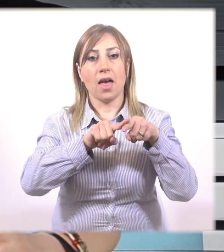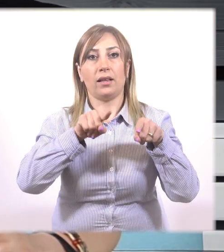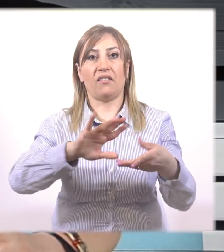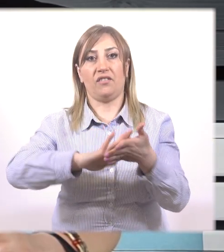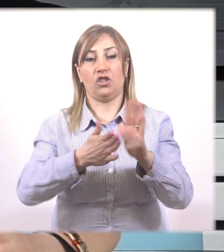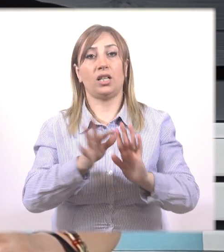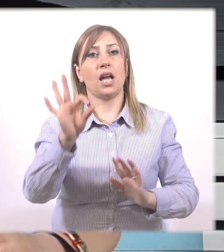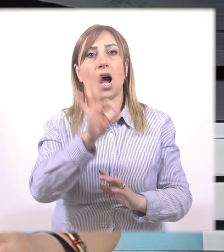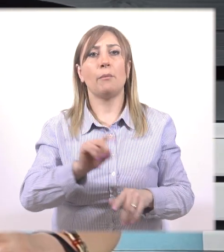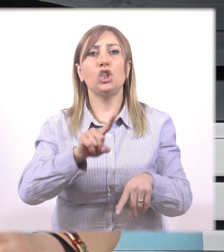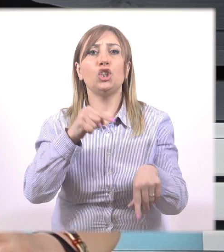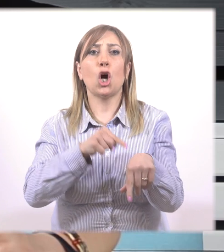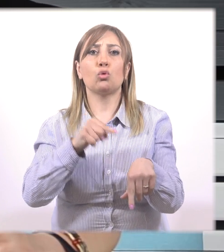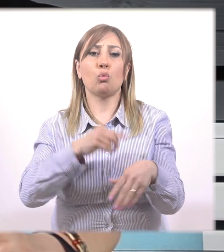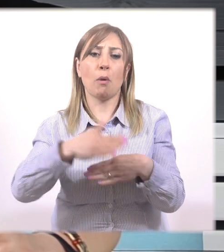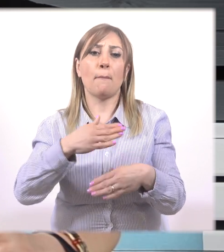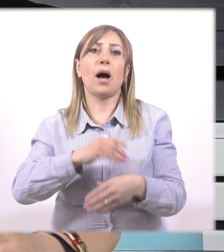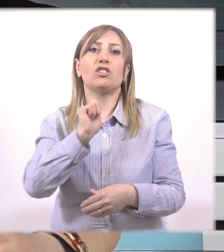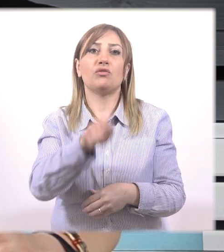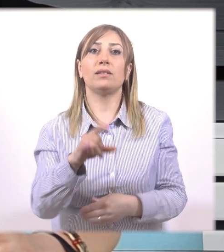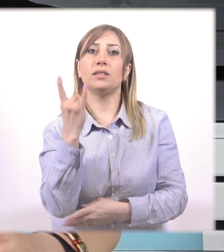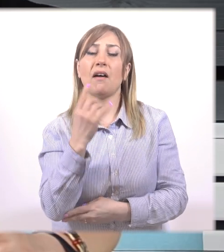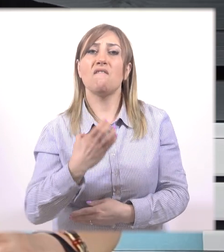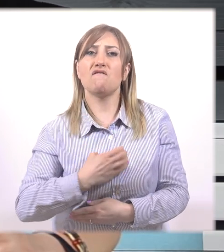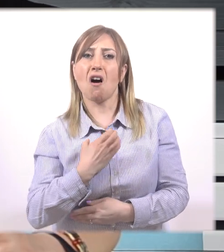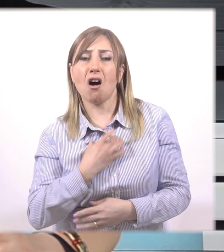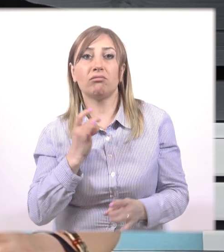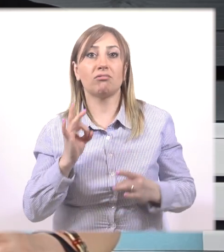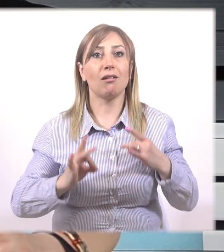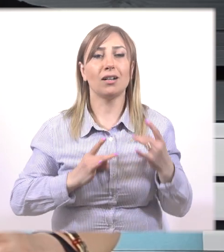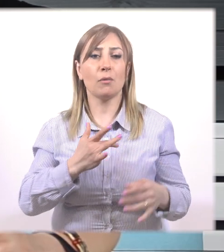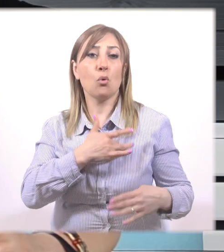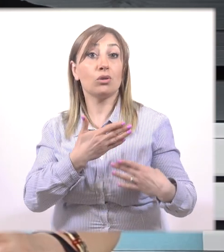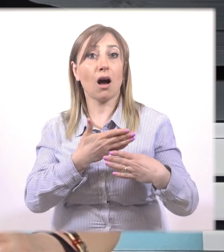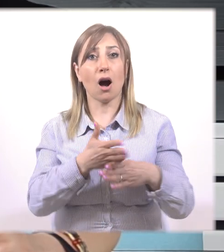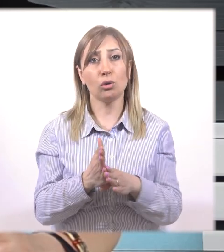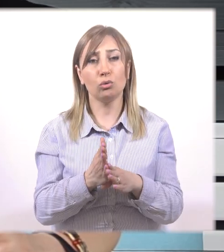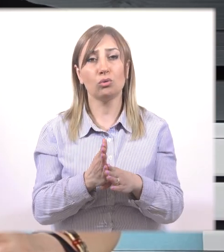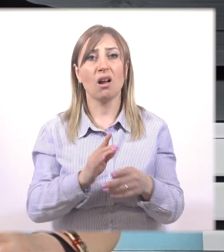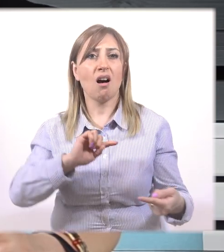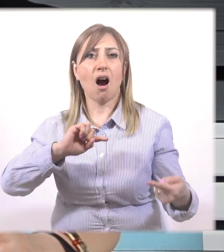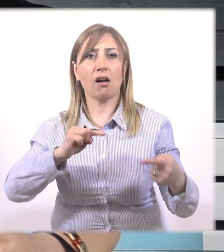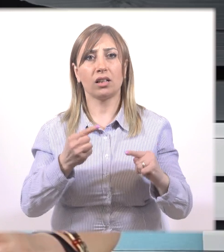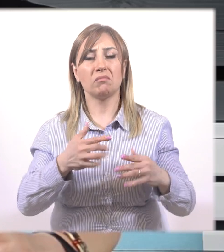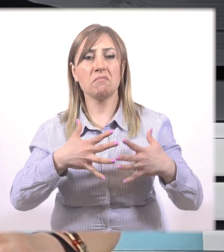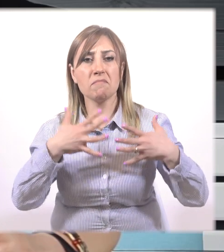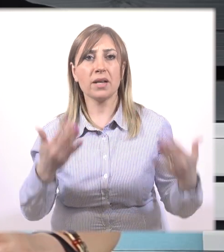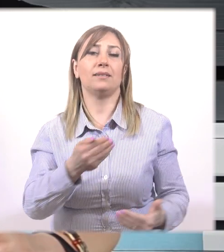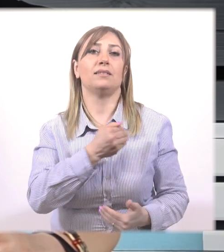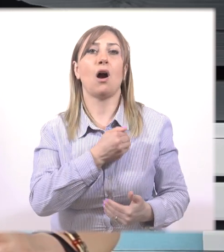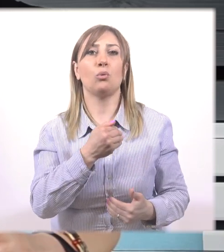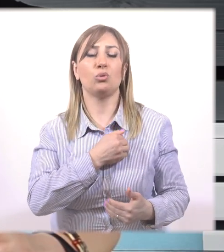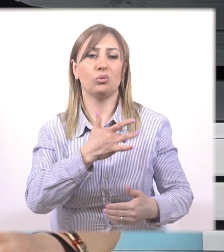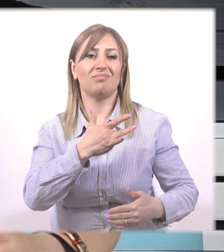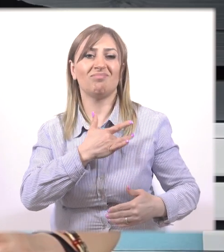իրավիճակներում։ Իսկ ինչ է զգում պատժված երեխան։ Վաղ, տագնապ, հուսահատություն, հակադրվելում,